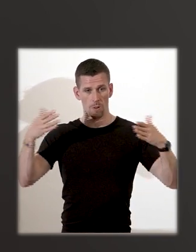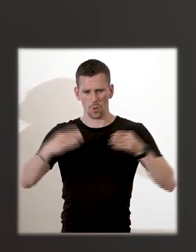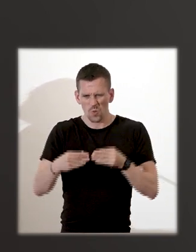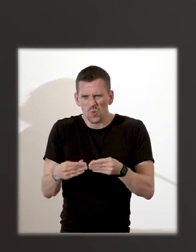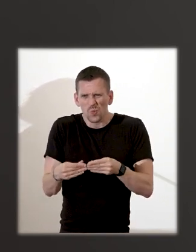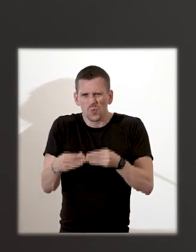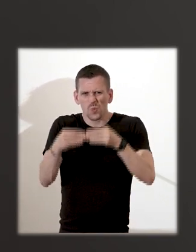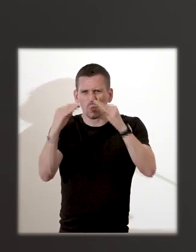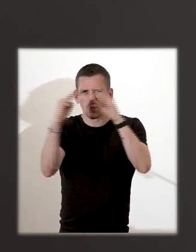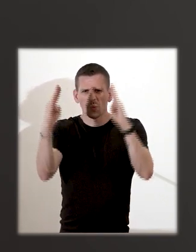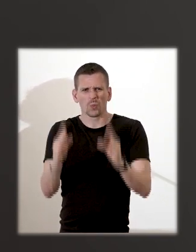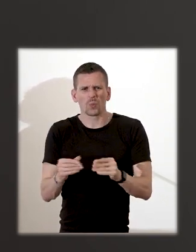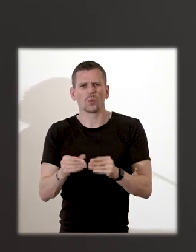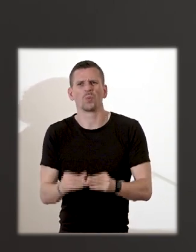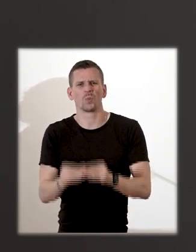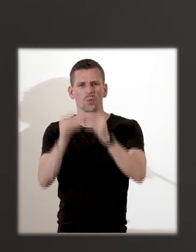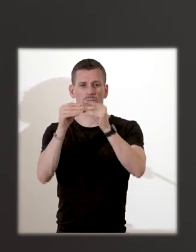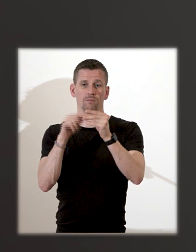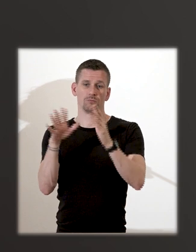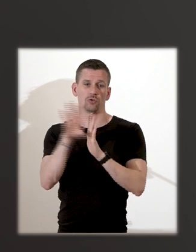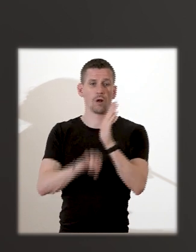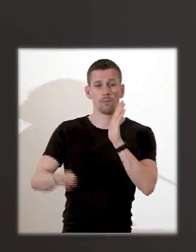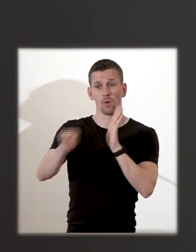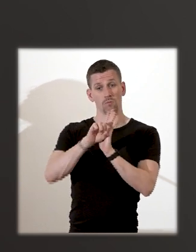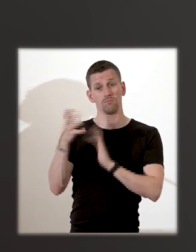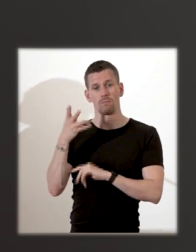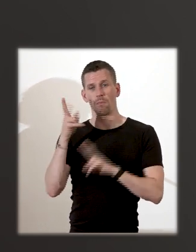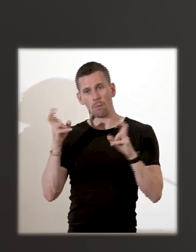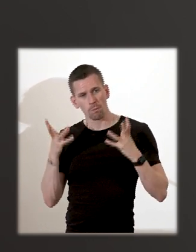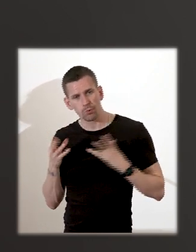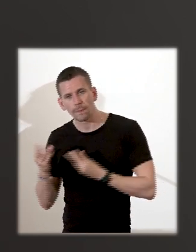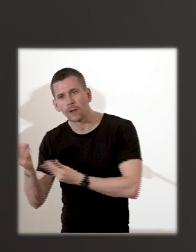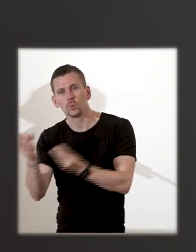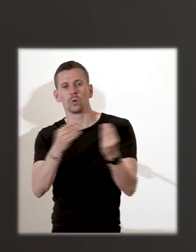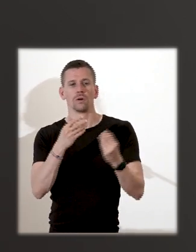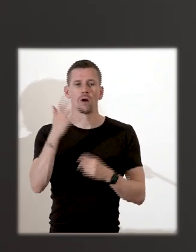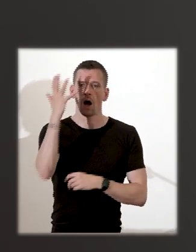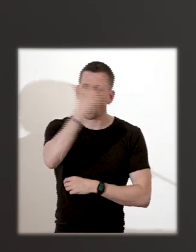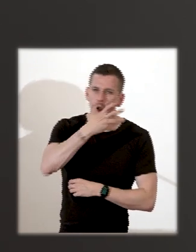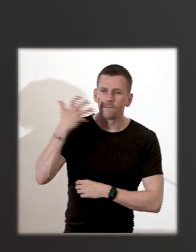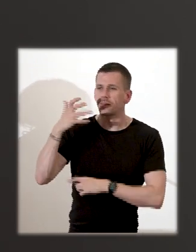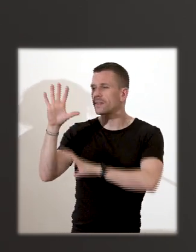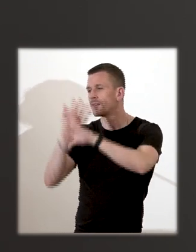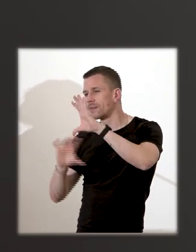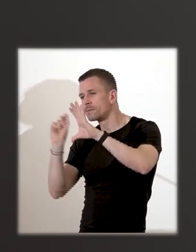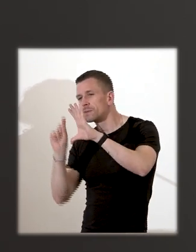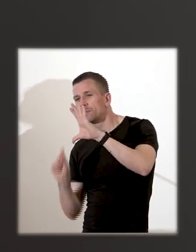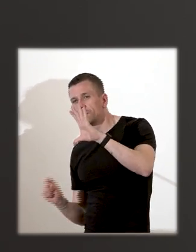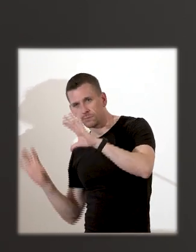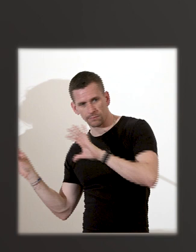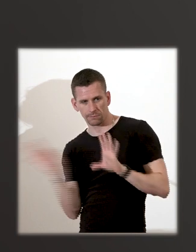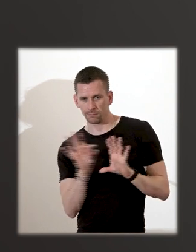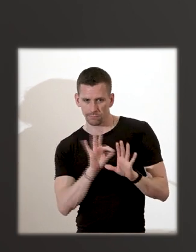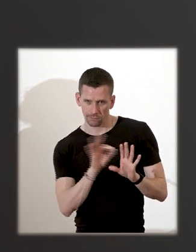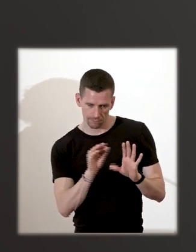représentent et rendent visibles les diverses populations de la diaspora africaine qui ont été déportées à New York au XVIIe et XVIIIe